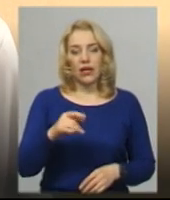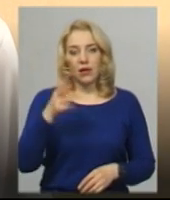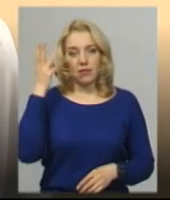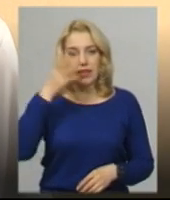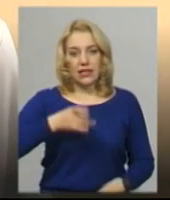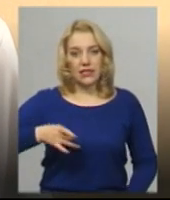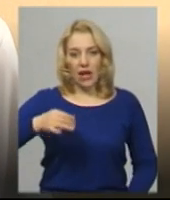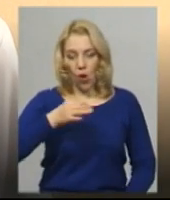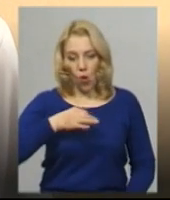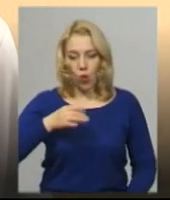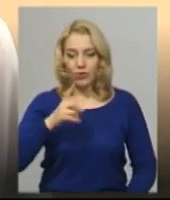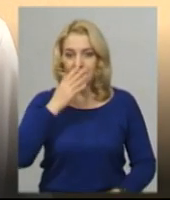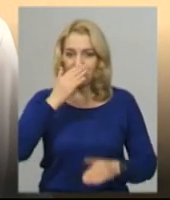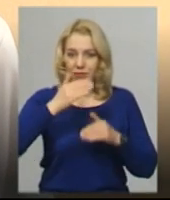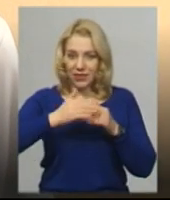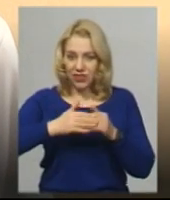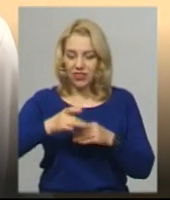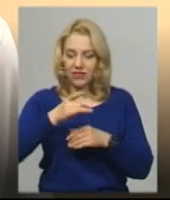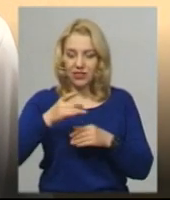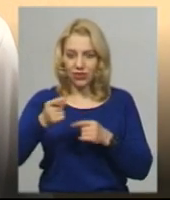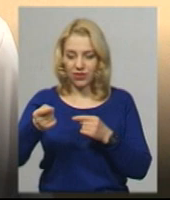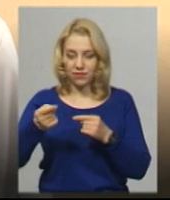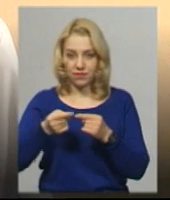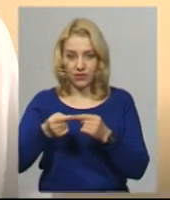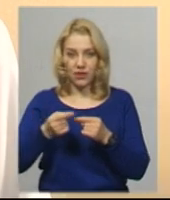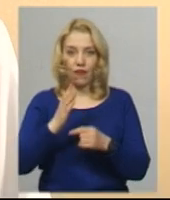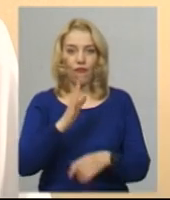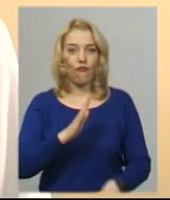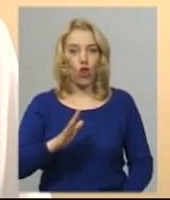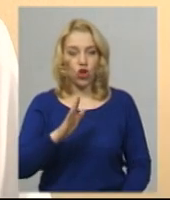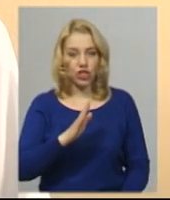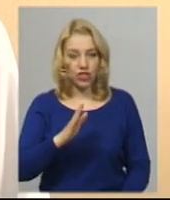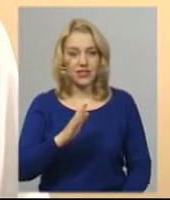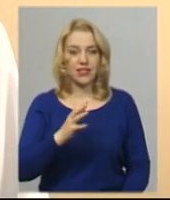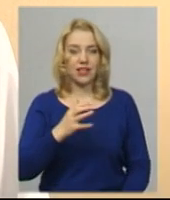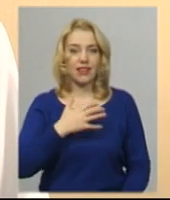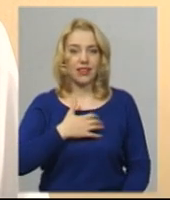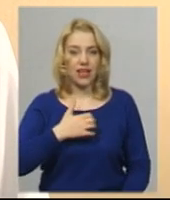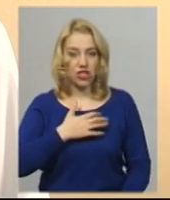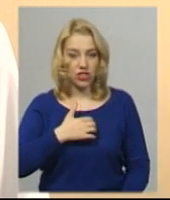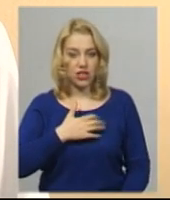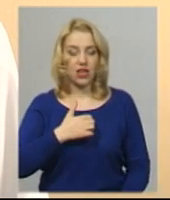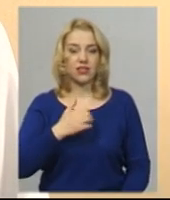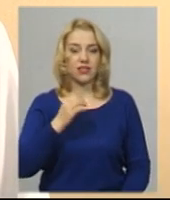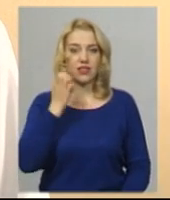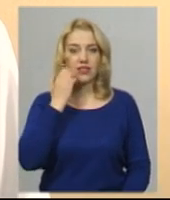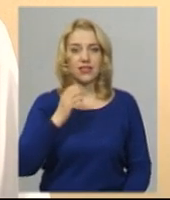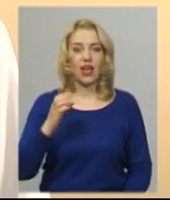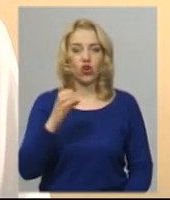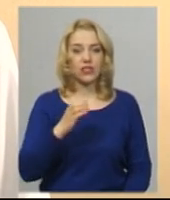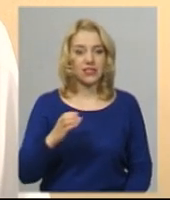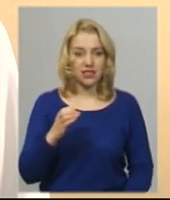знаходяться ближче до Хмельницького, Волочівський район, Дерожнянський, Старосинявський,